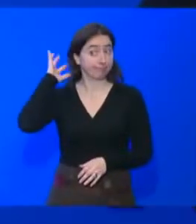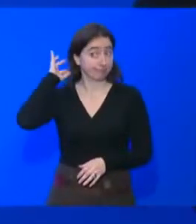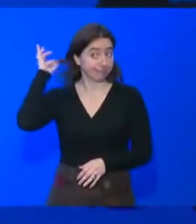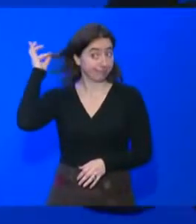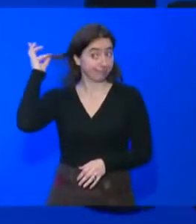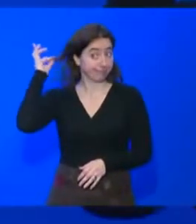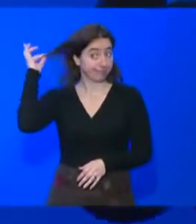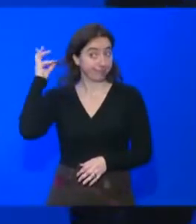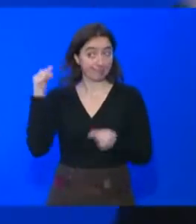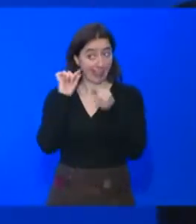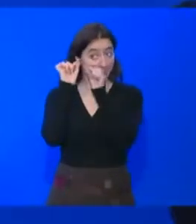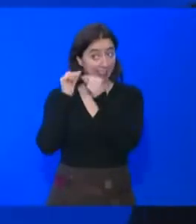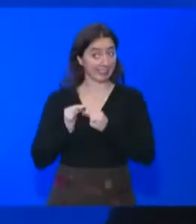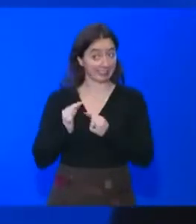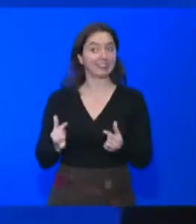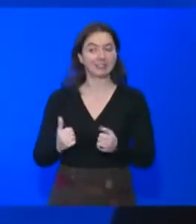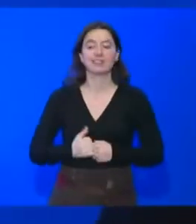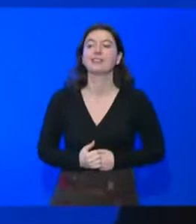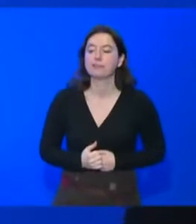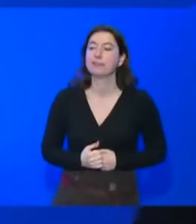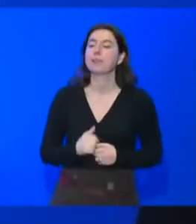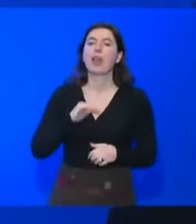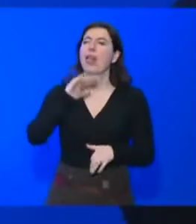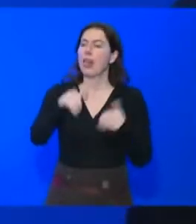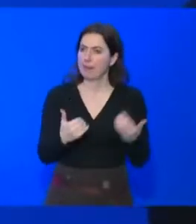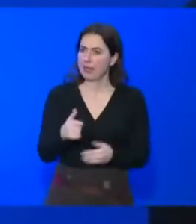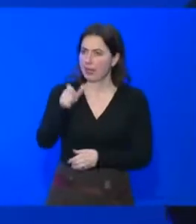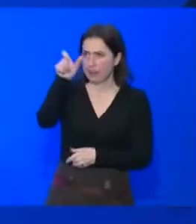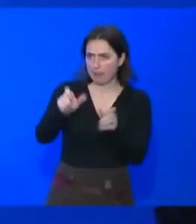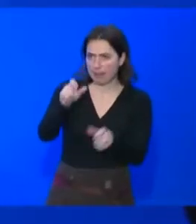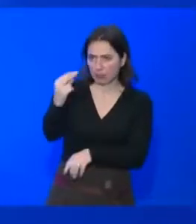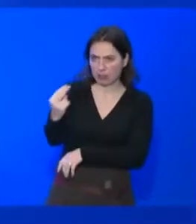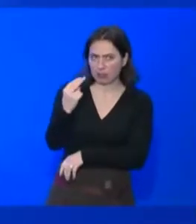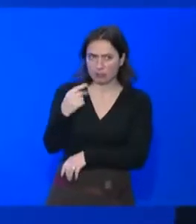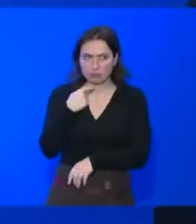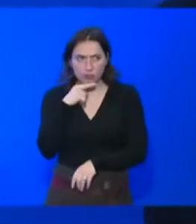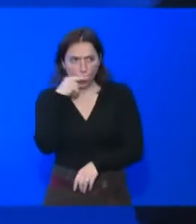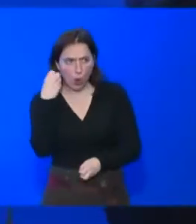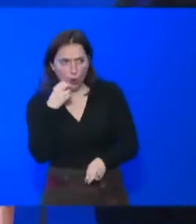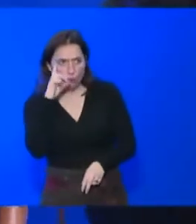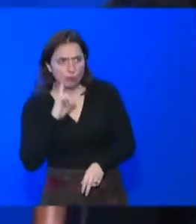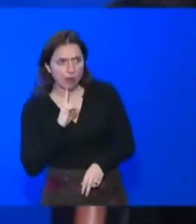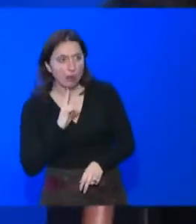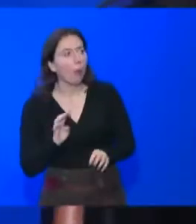Les tresses. Et puis après, on se dit, tiens, c'est un homme ou une femme ?